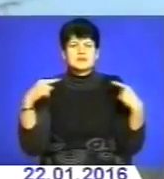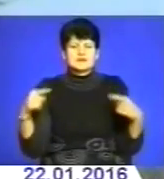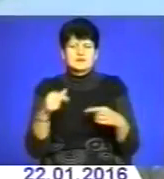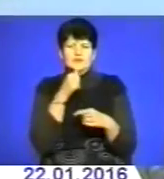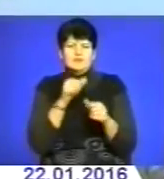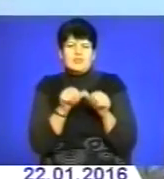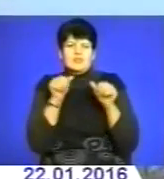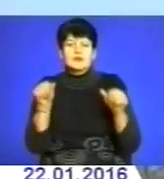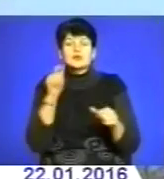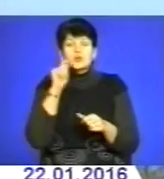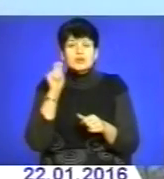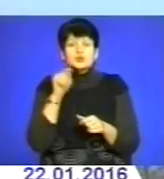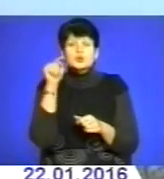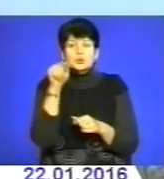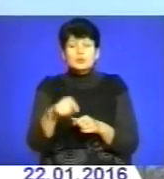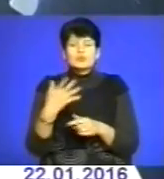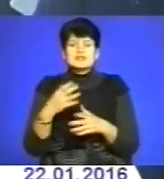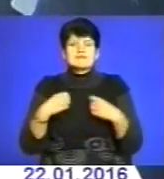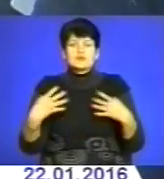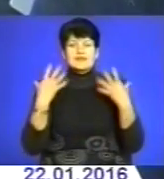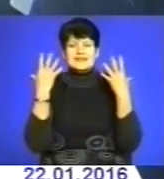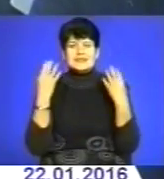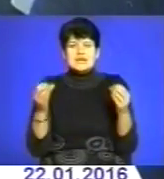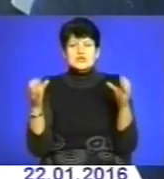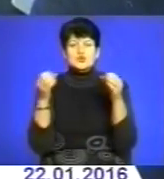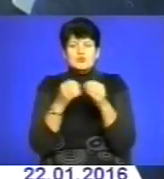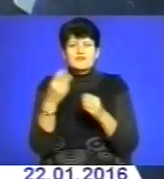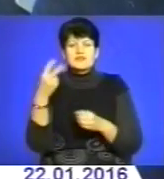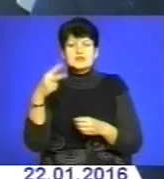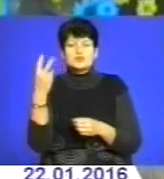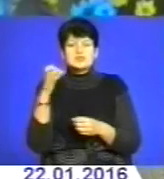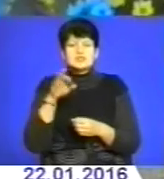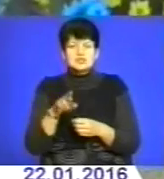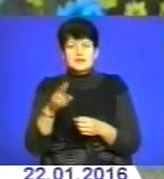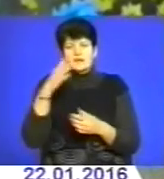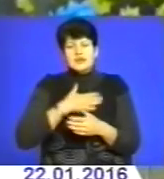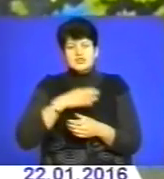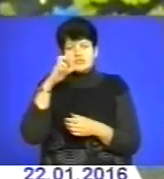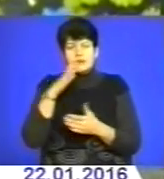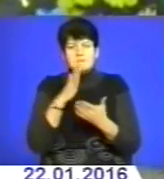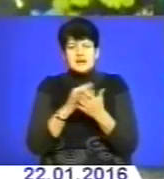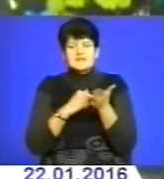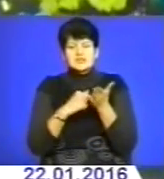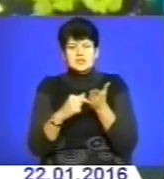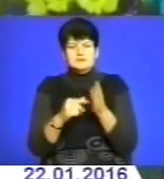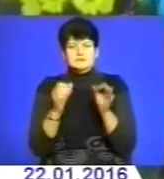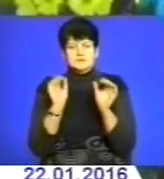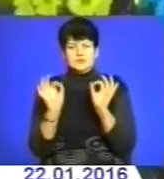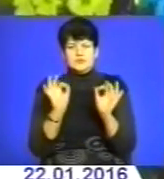Тому, без сумніву, святкування Дня Соборності 22 січня в нашій державі має відзначатися на належному рівні.